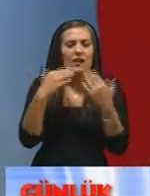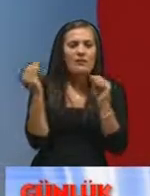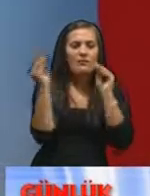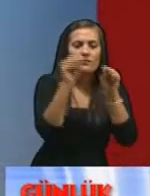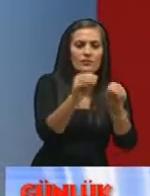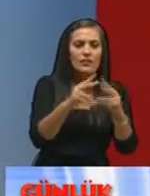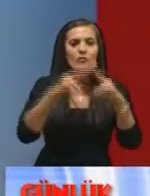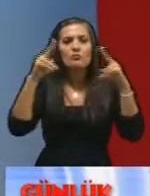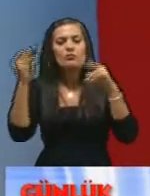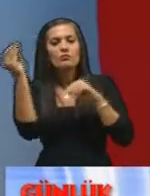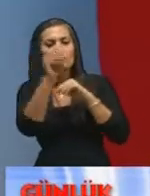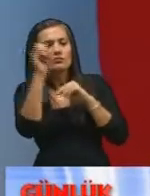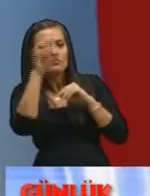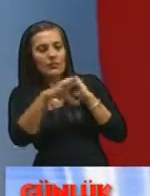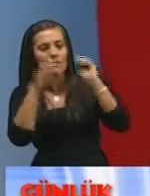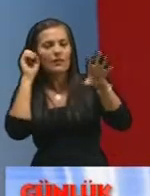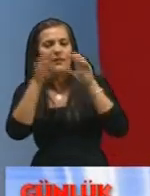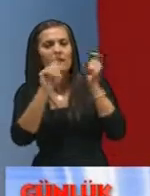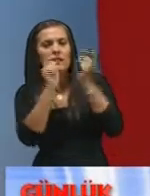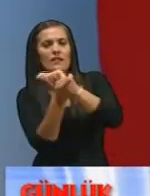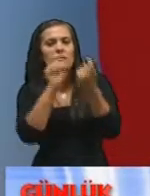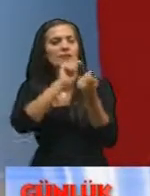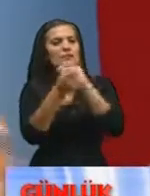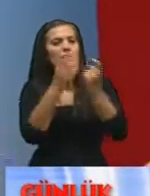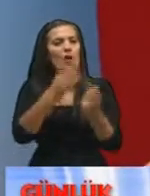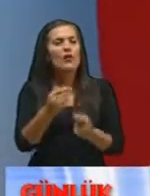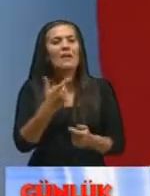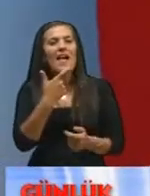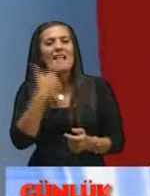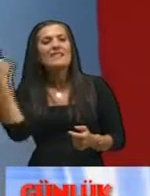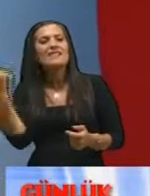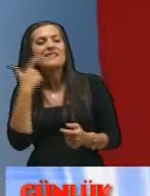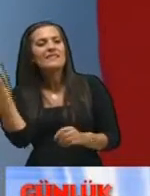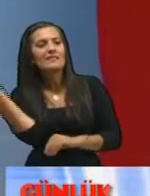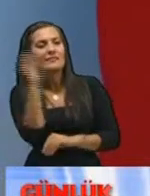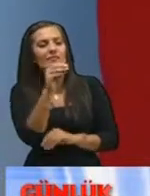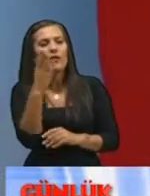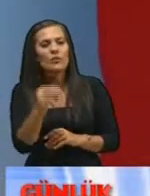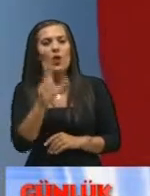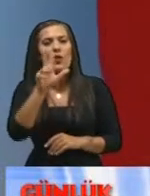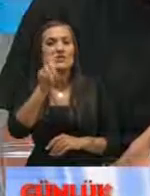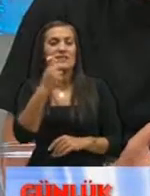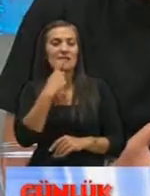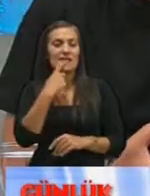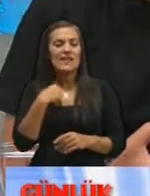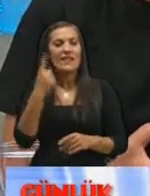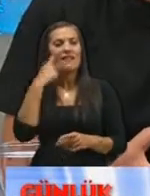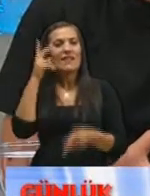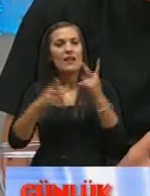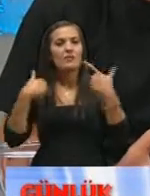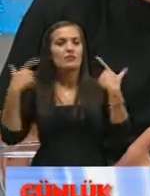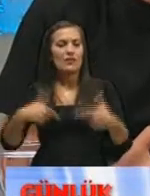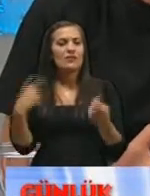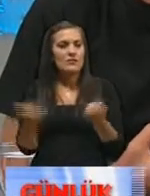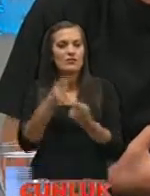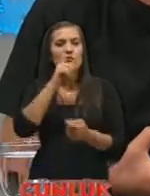katabiliyorsunuz gündüz havası katabiliyorsunuz öyle değil mi? nostalji havası katabiliyorsunuz 38 yıllık devlet tiyatrosundayım